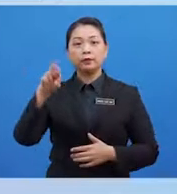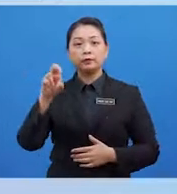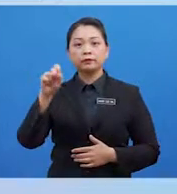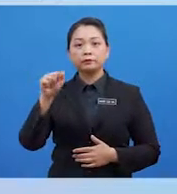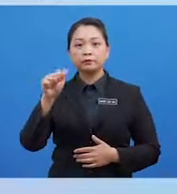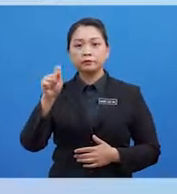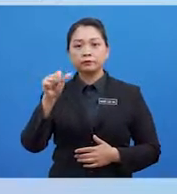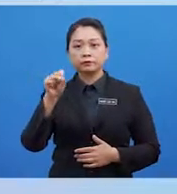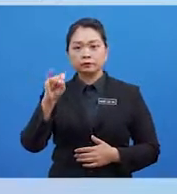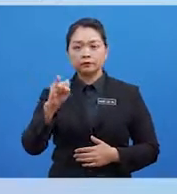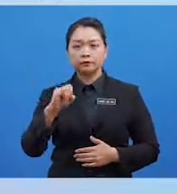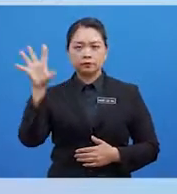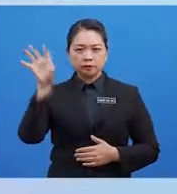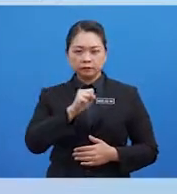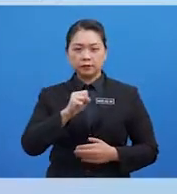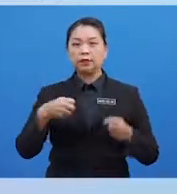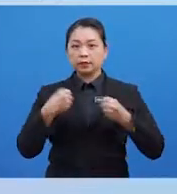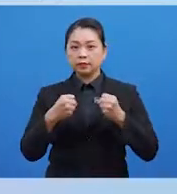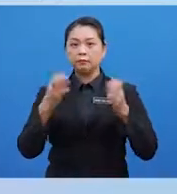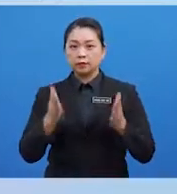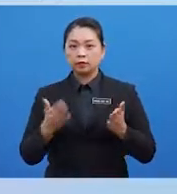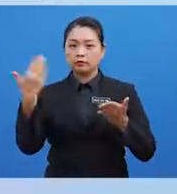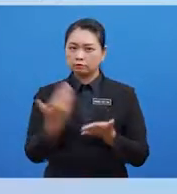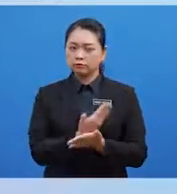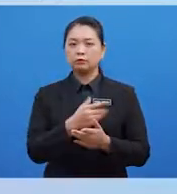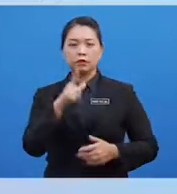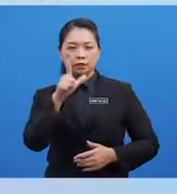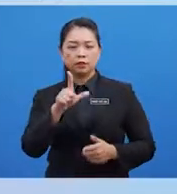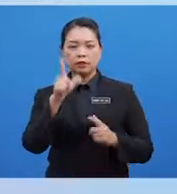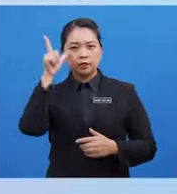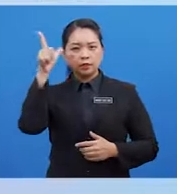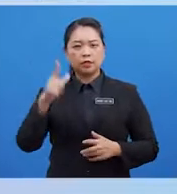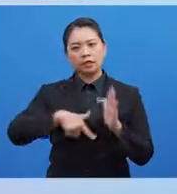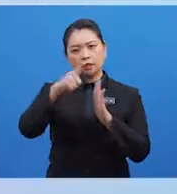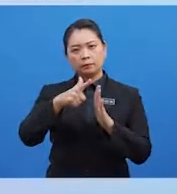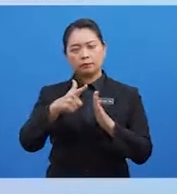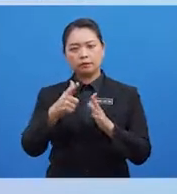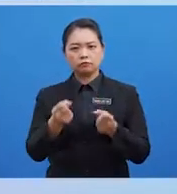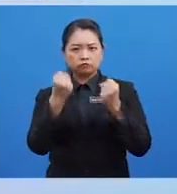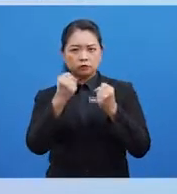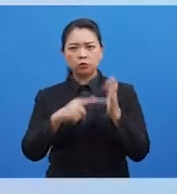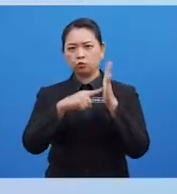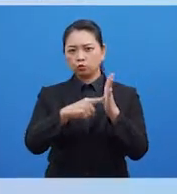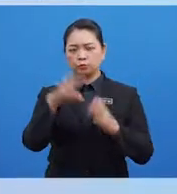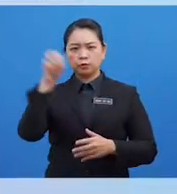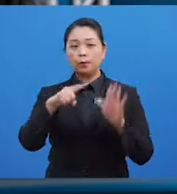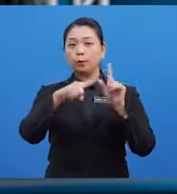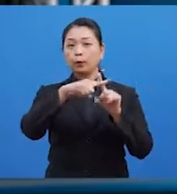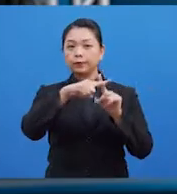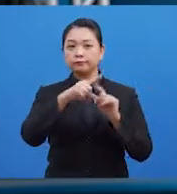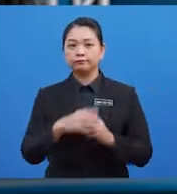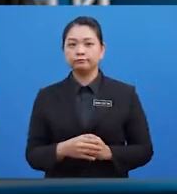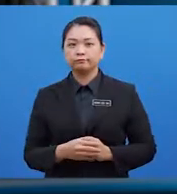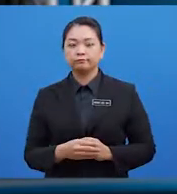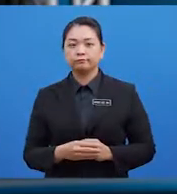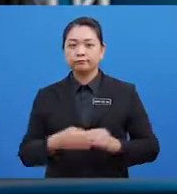Pencapaian atlet baru kelihatan lebih konsisten dan menunjukkan pencapaian yang positif Dalam